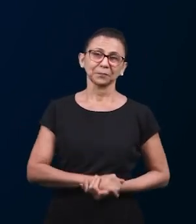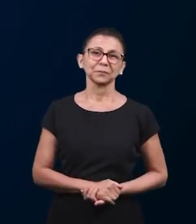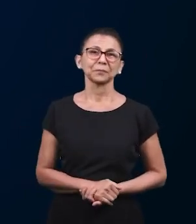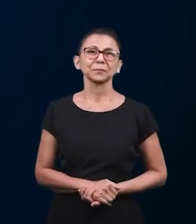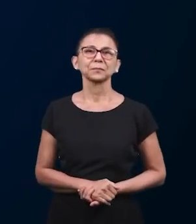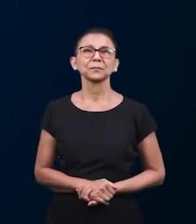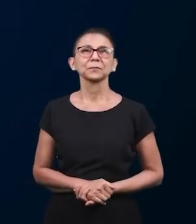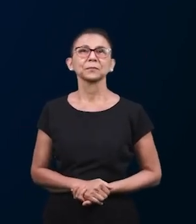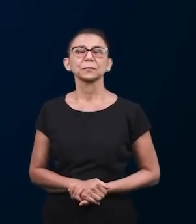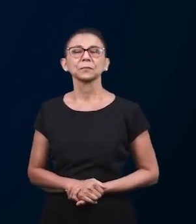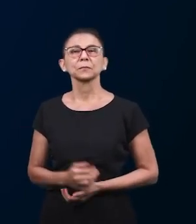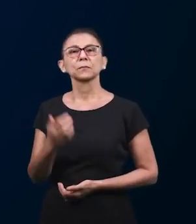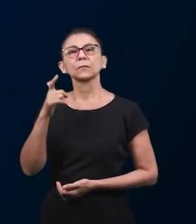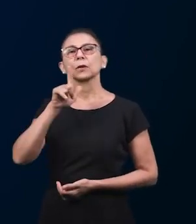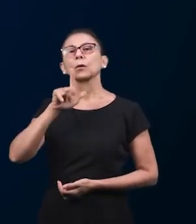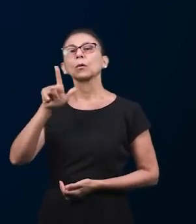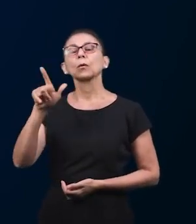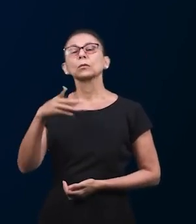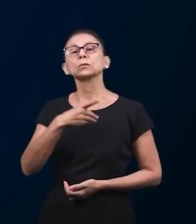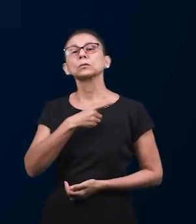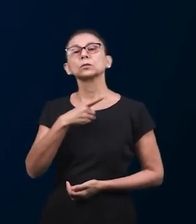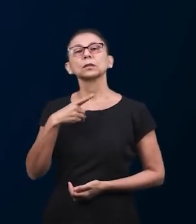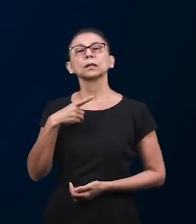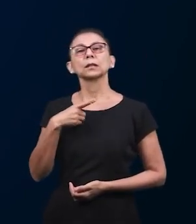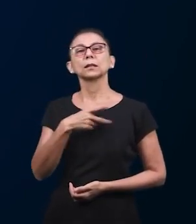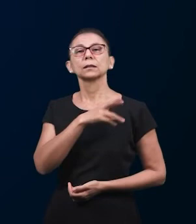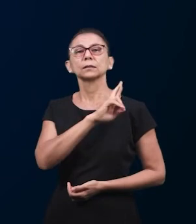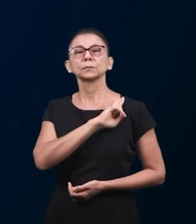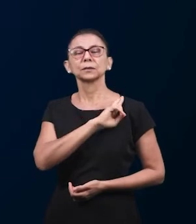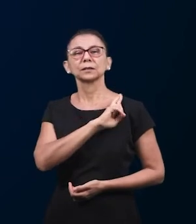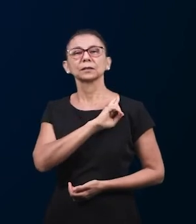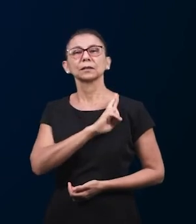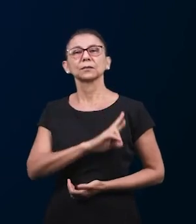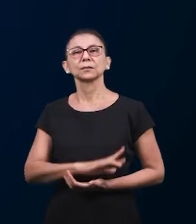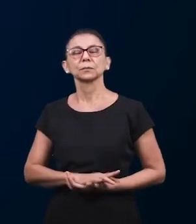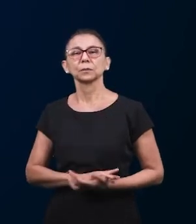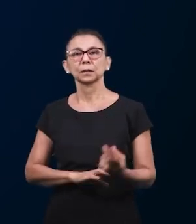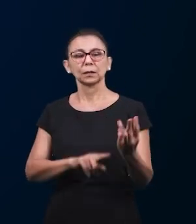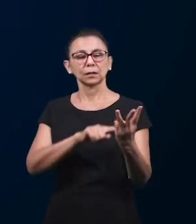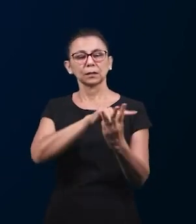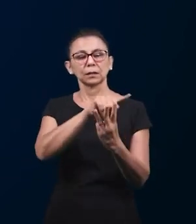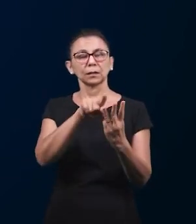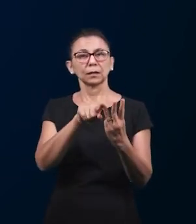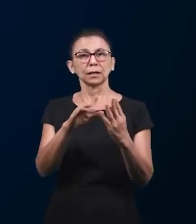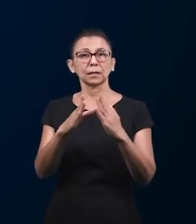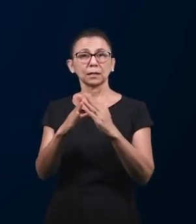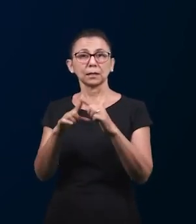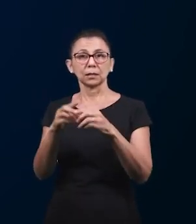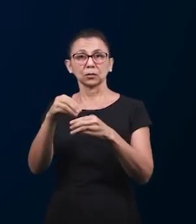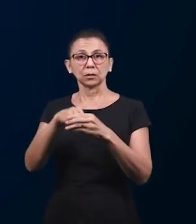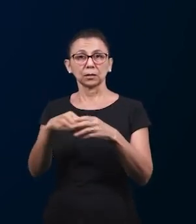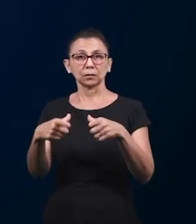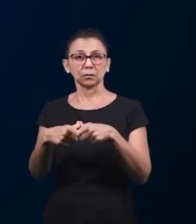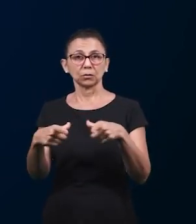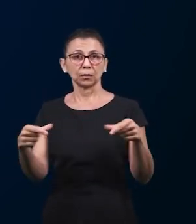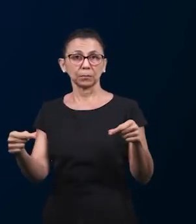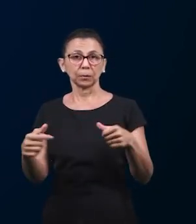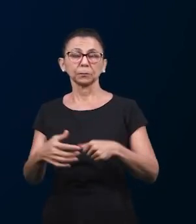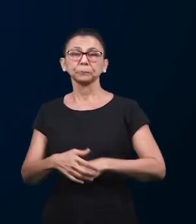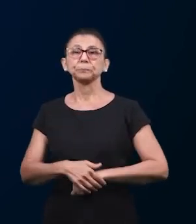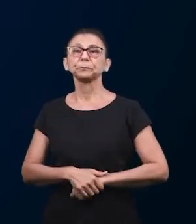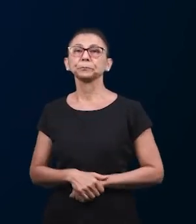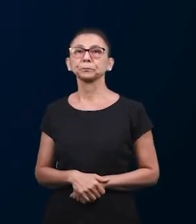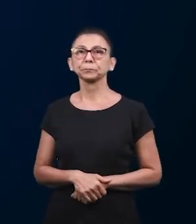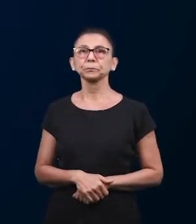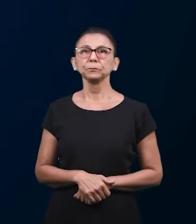мы перенесемся и поговорим и услышим свидетельства другого брата из другой церкви в Японии у нас в Японии есть три